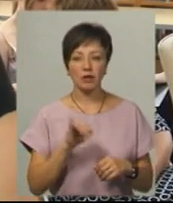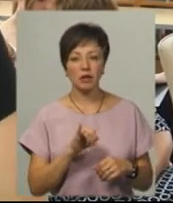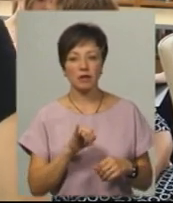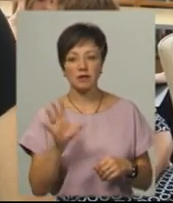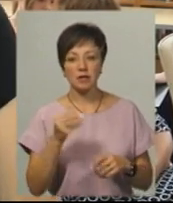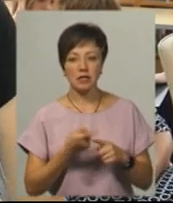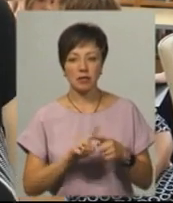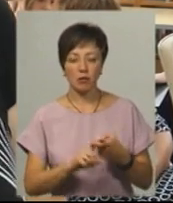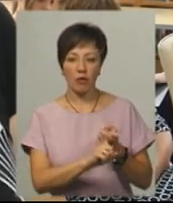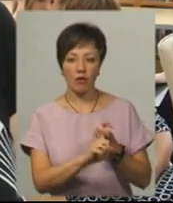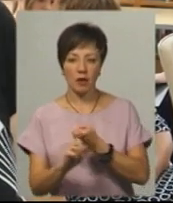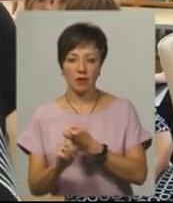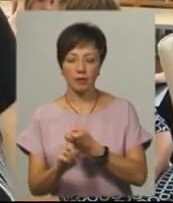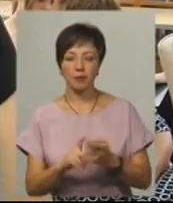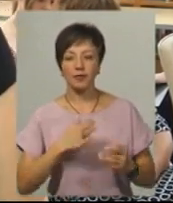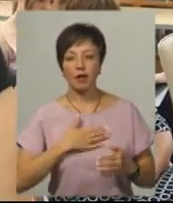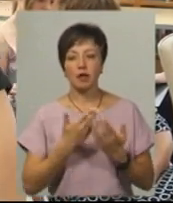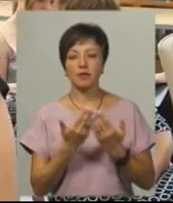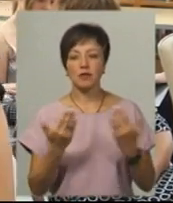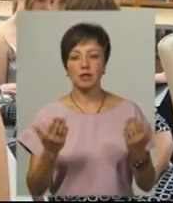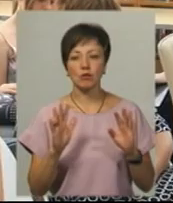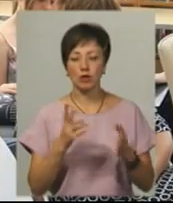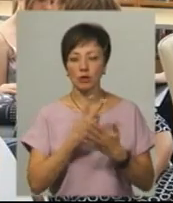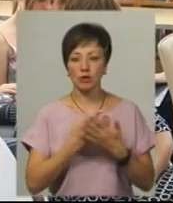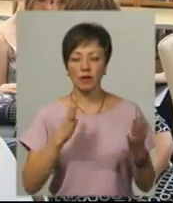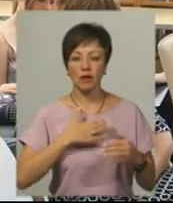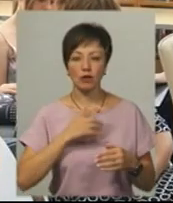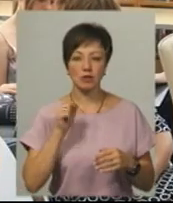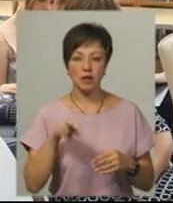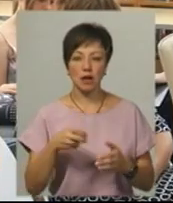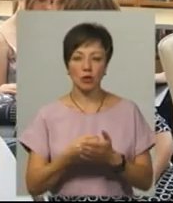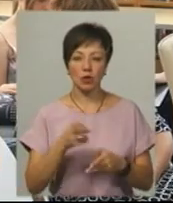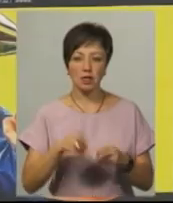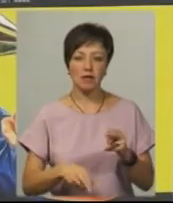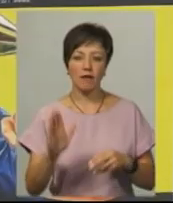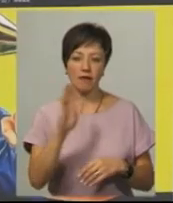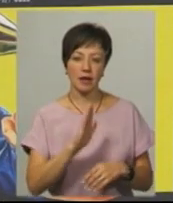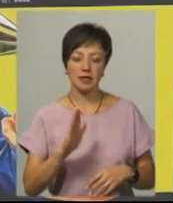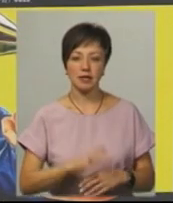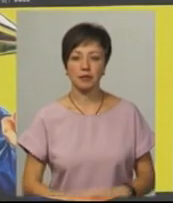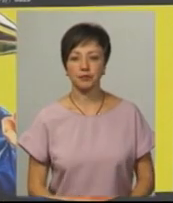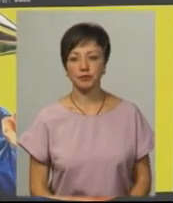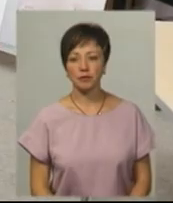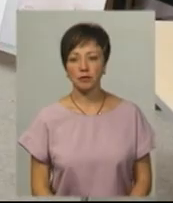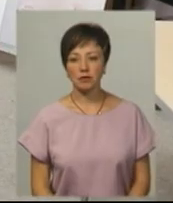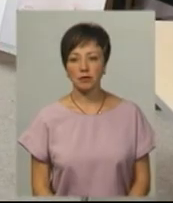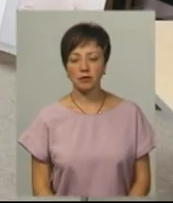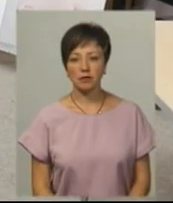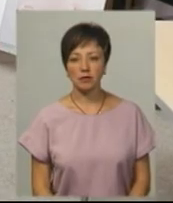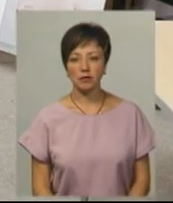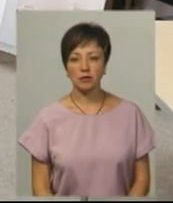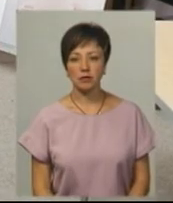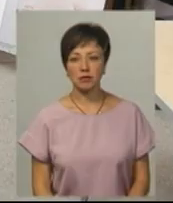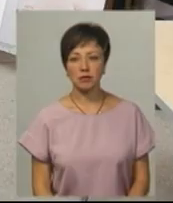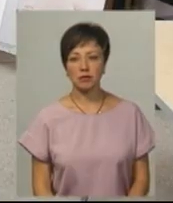все з цим пов'язане. Наша виставка буде демонструватись в нашому залі до кінця вересня». Анастасія Збродова, Дем'ян Цегольник. Новини на